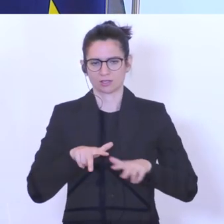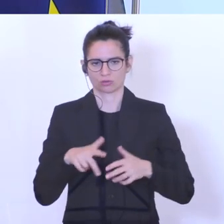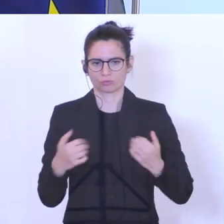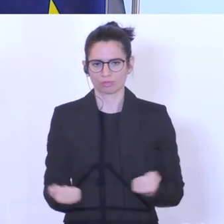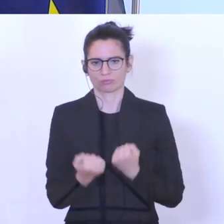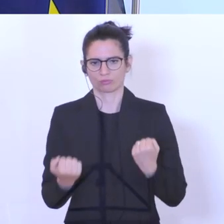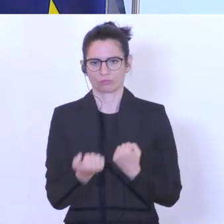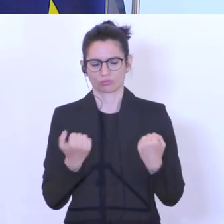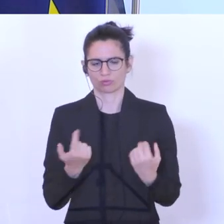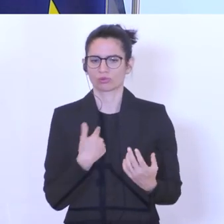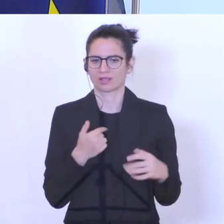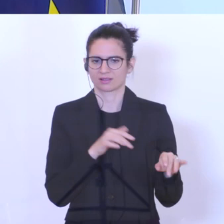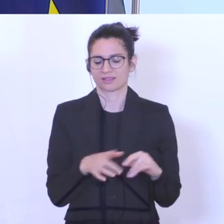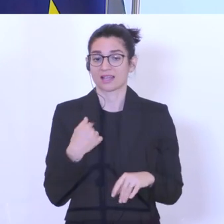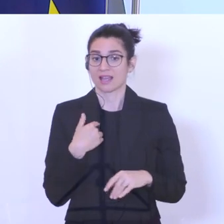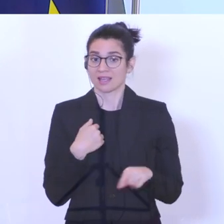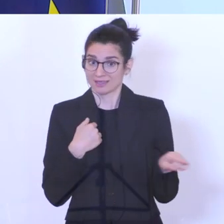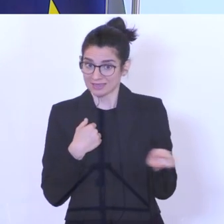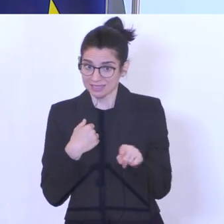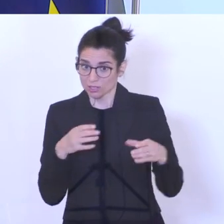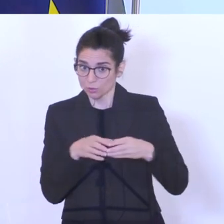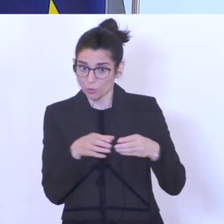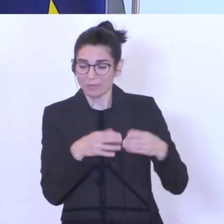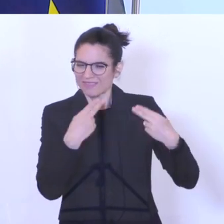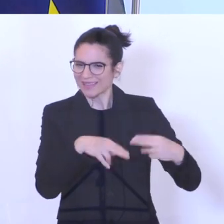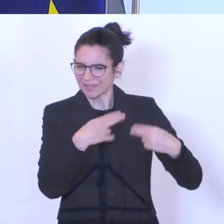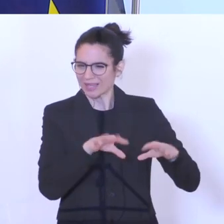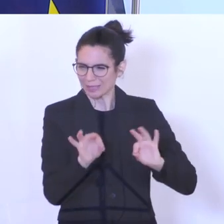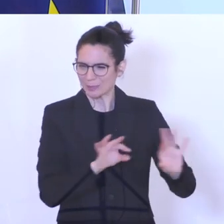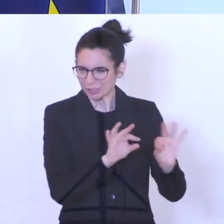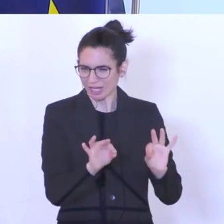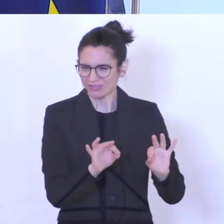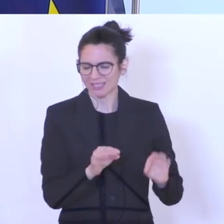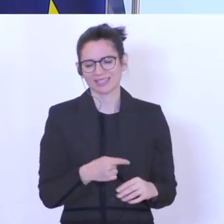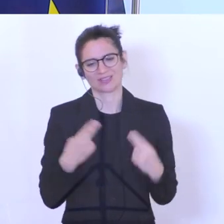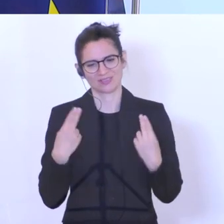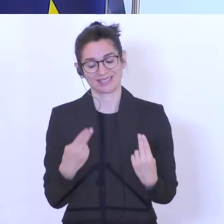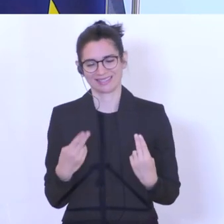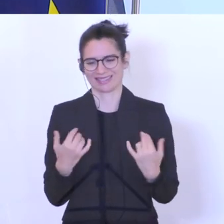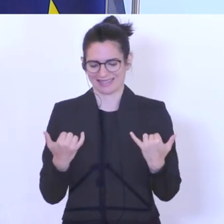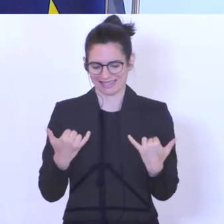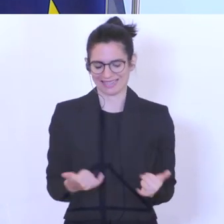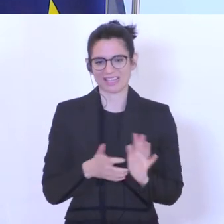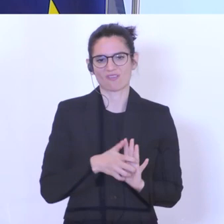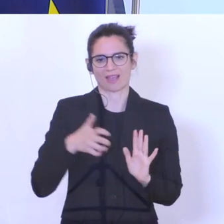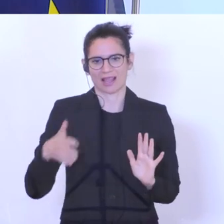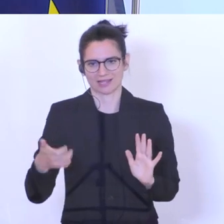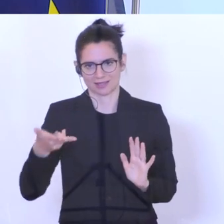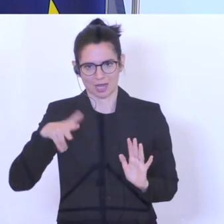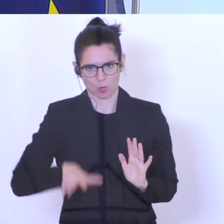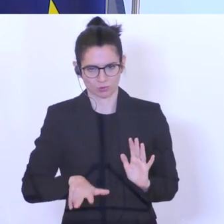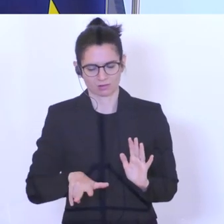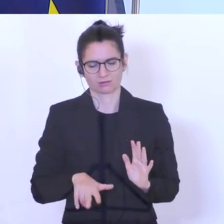Menschenmögliche, damit auch diese Menschen weiterhin in Beschäftigung bleiben. Wichtig war daher auch jetzt die Verlängerung um zusätzliche drei